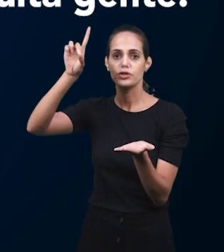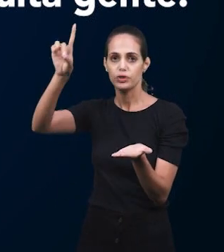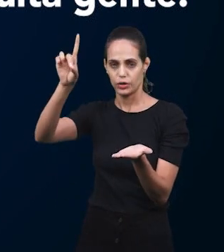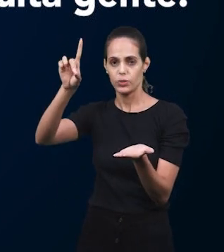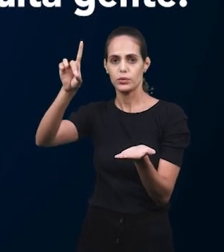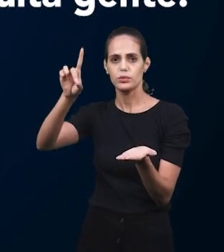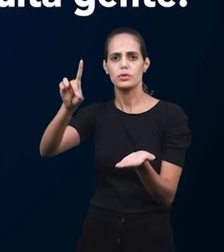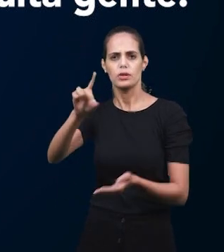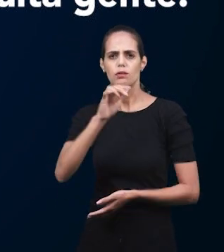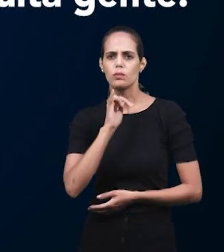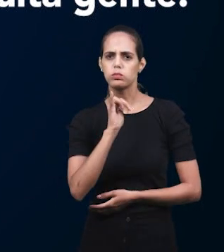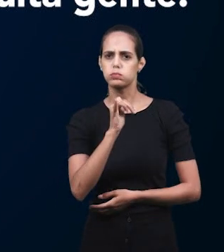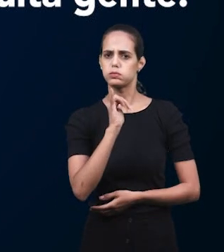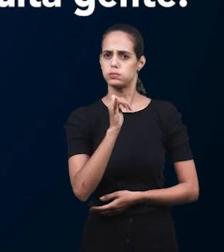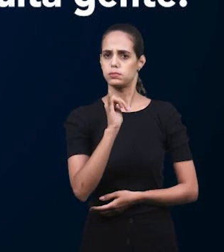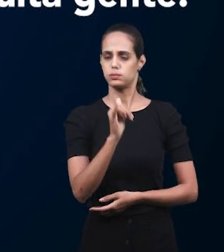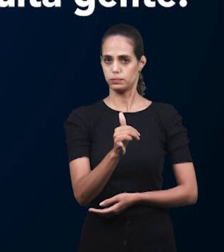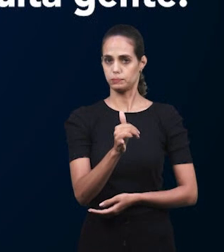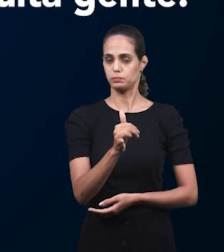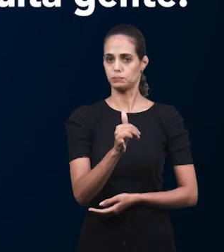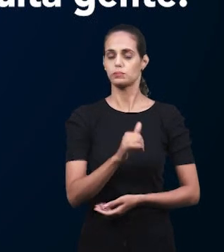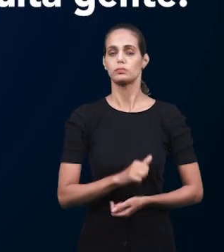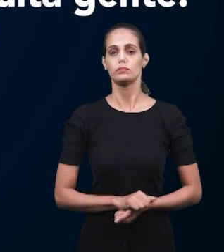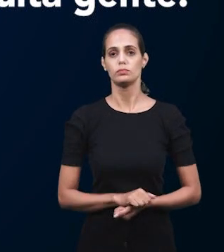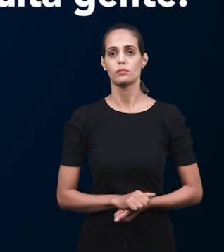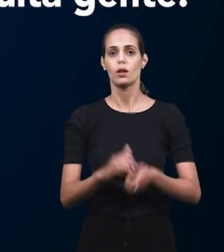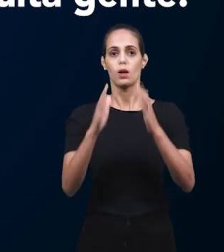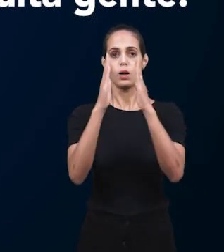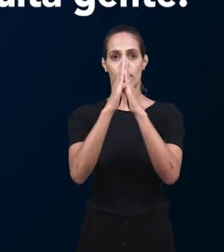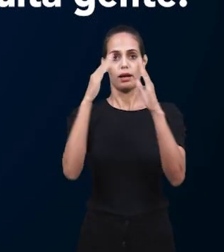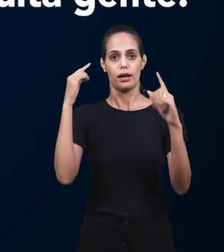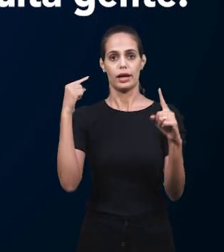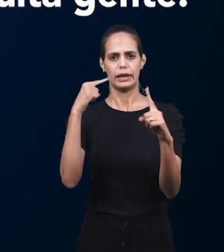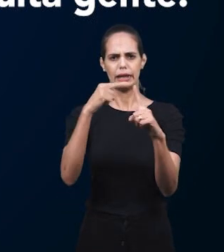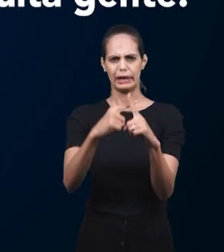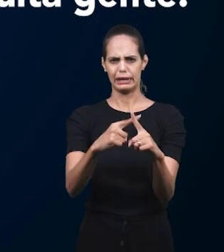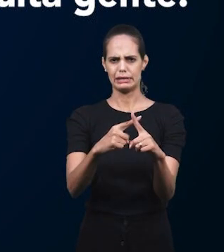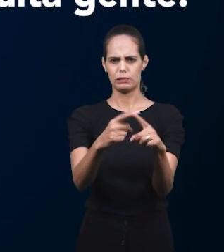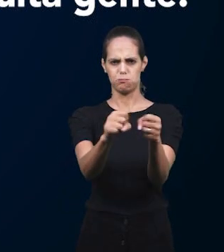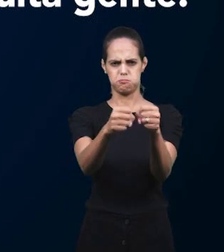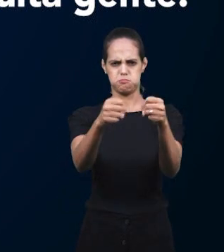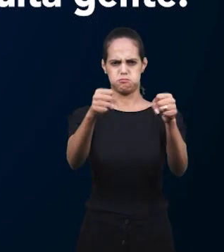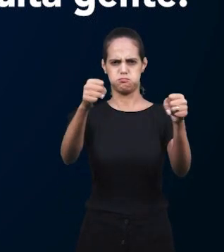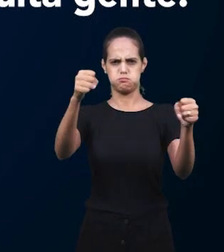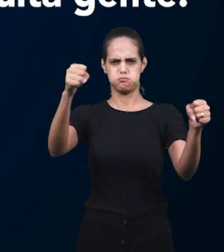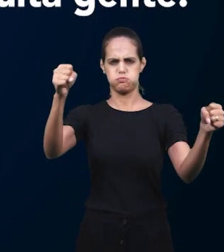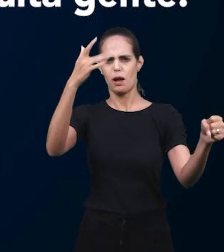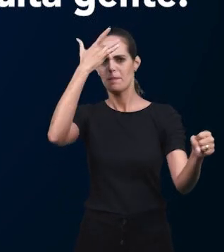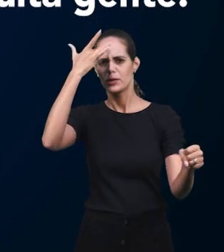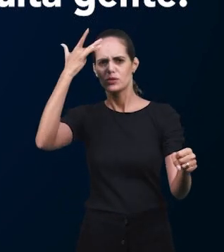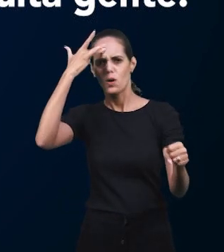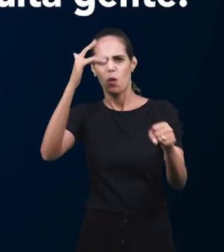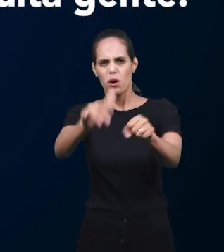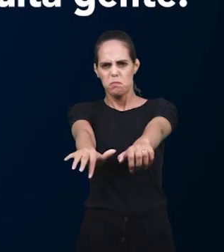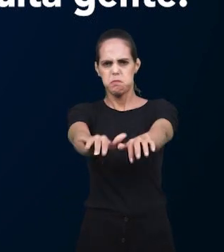комментарии. По месту писания передо мной говорил брат